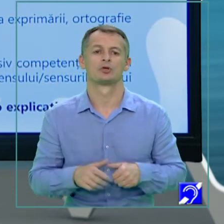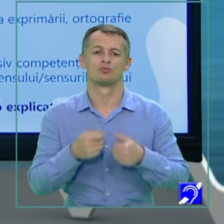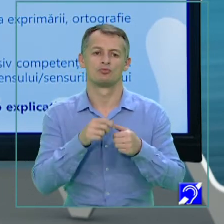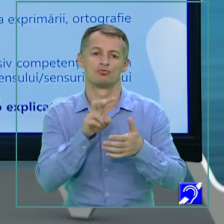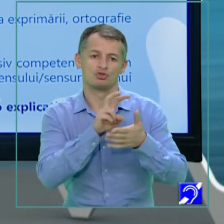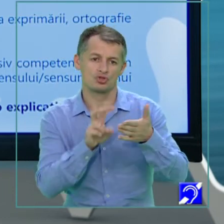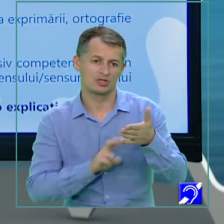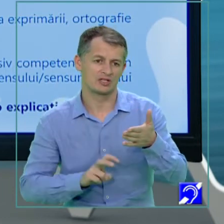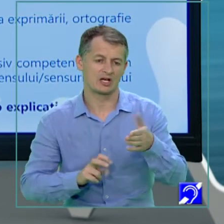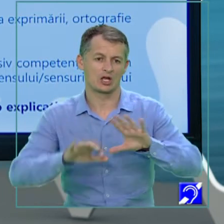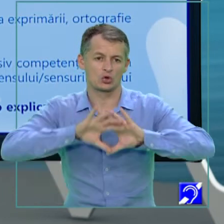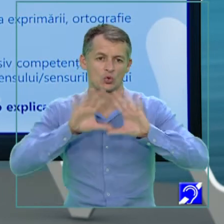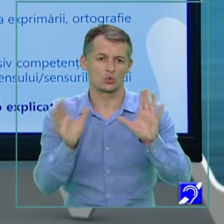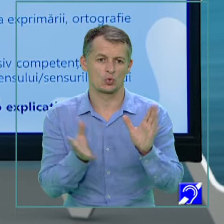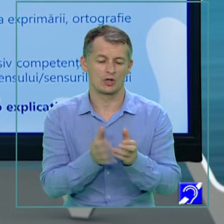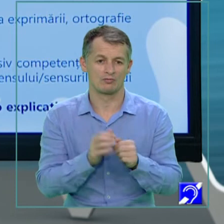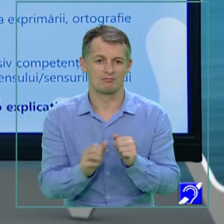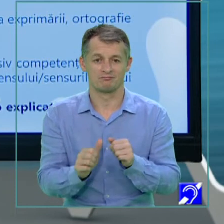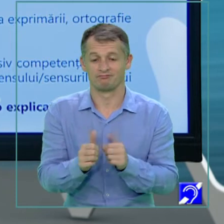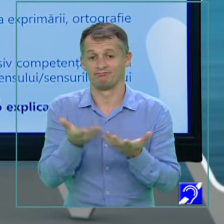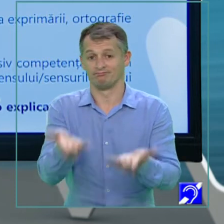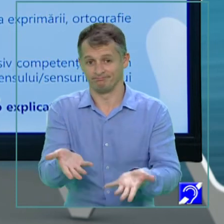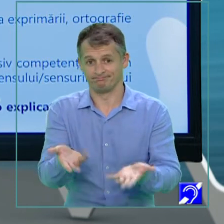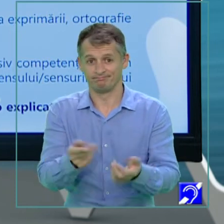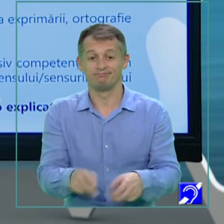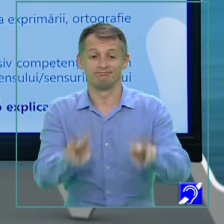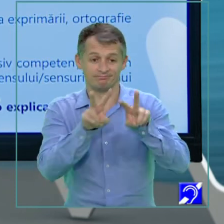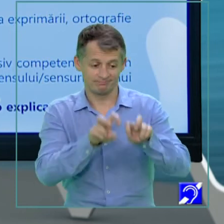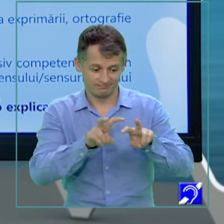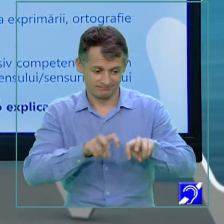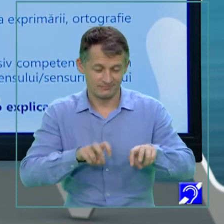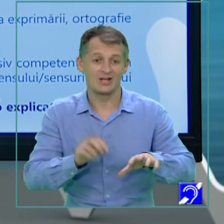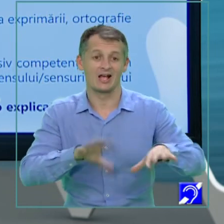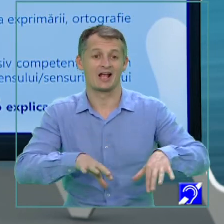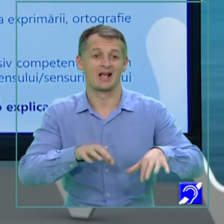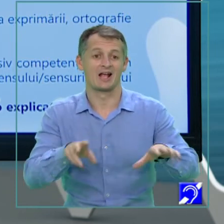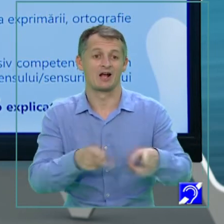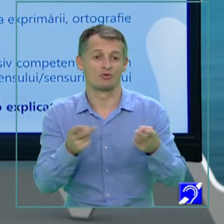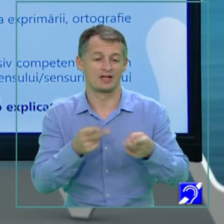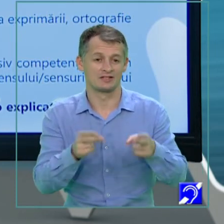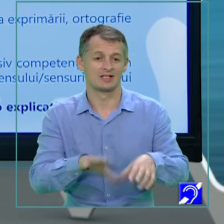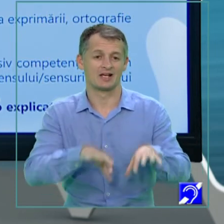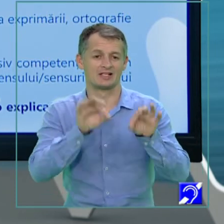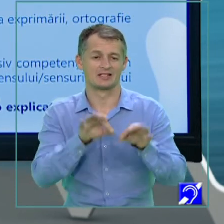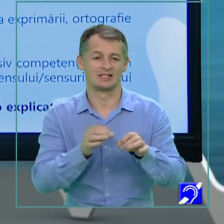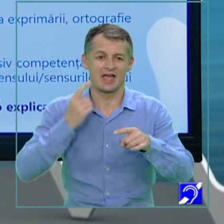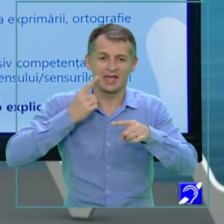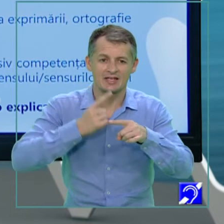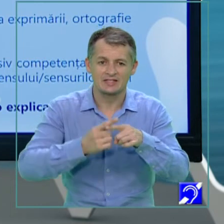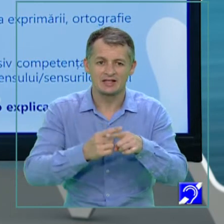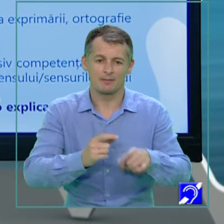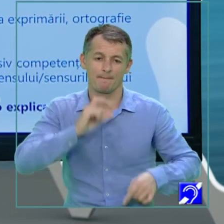textului, prin urmare, scormoniți cu atenție și căutați să identificați exact